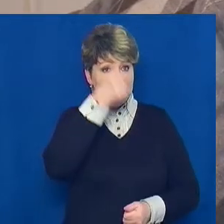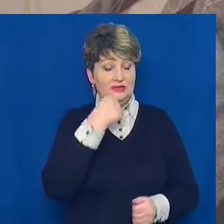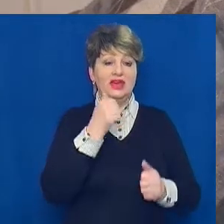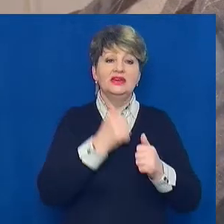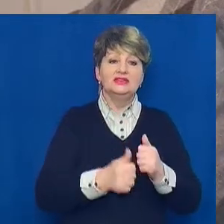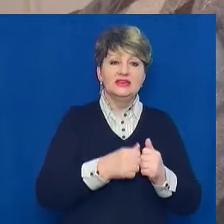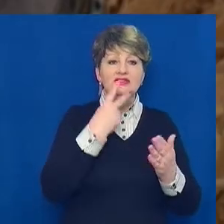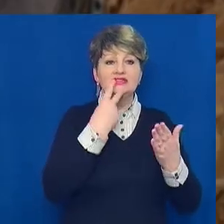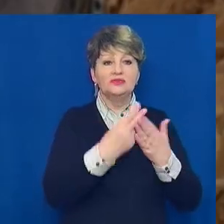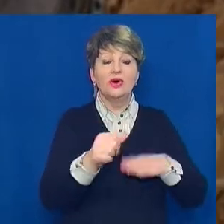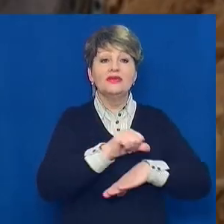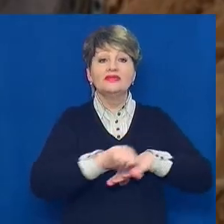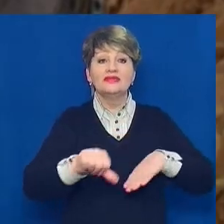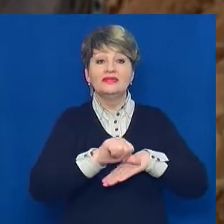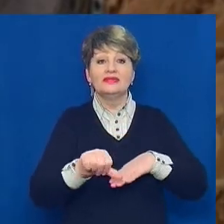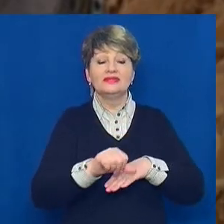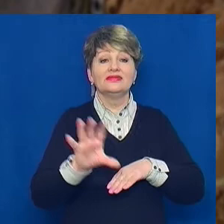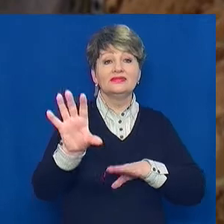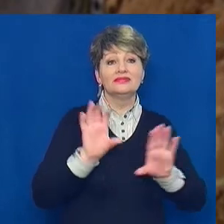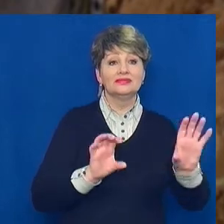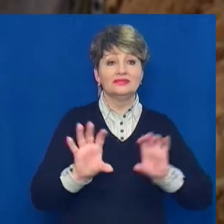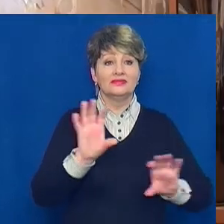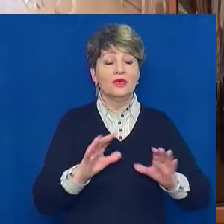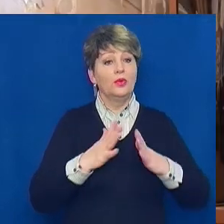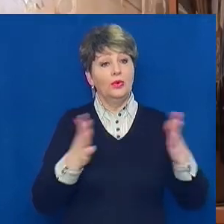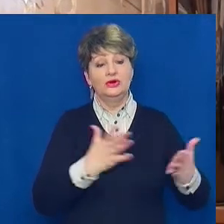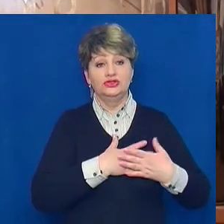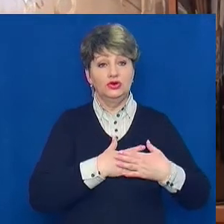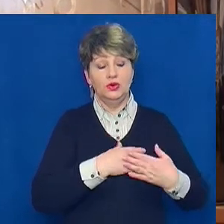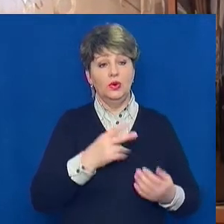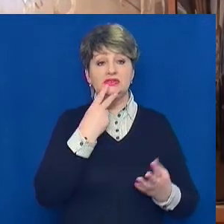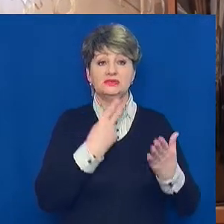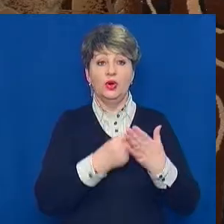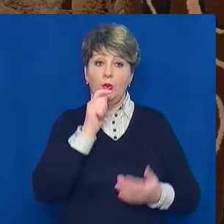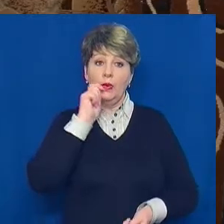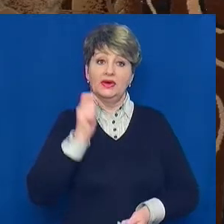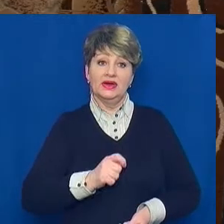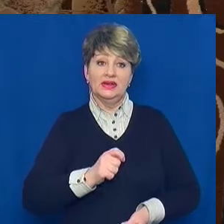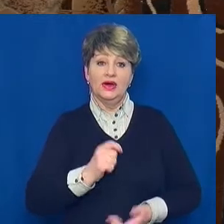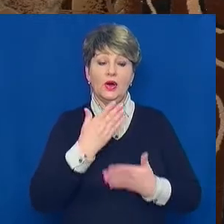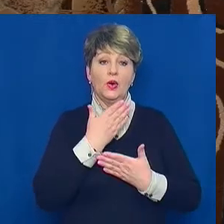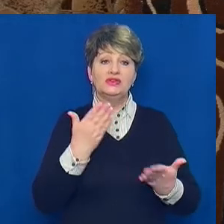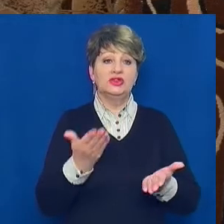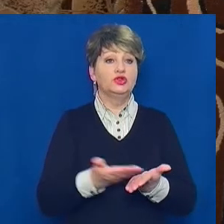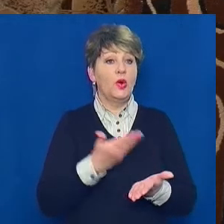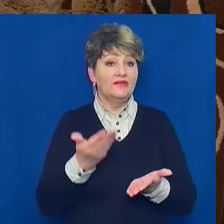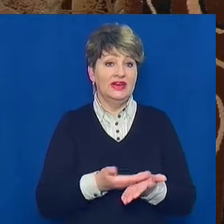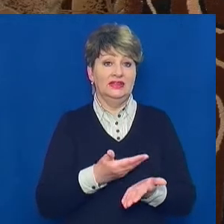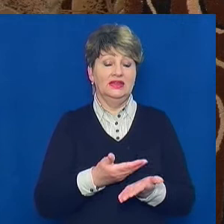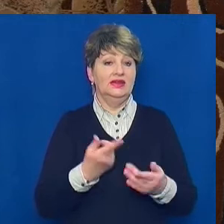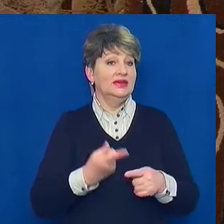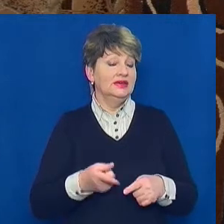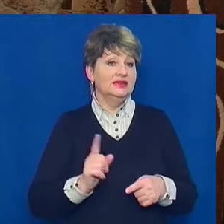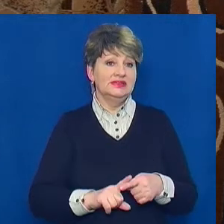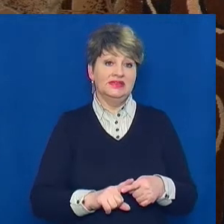іноземні канали, говорить пенсіонерка пані Галина. Але найбільше люблять дивитися українські. Останні новини. Це ми